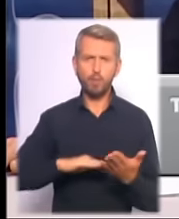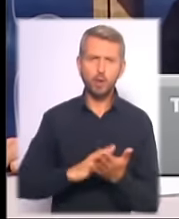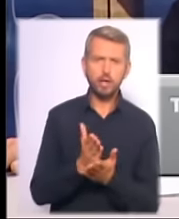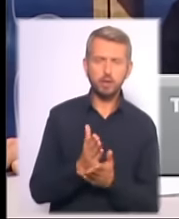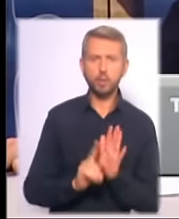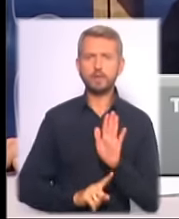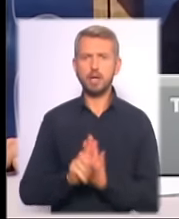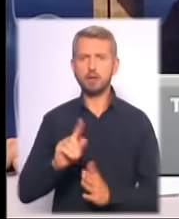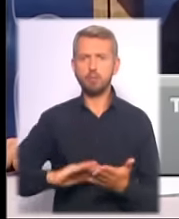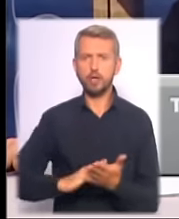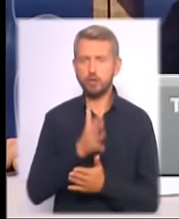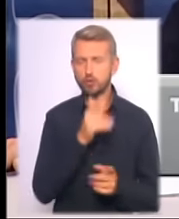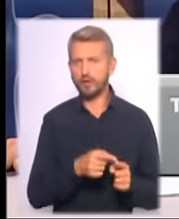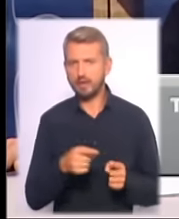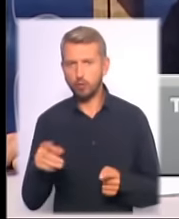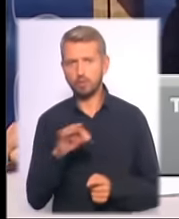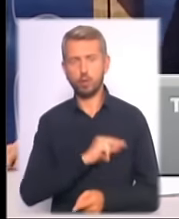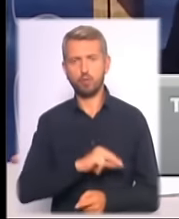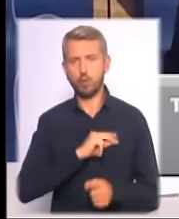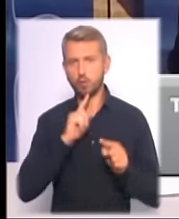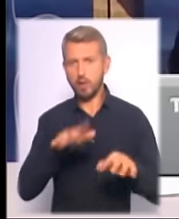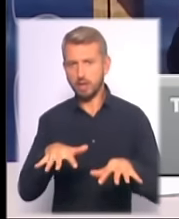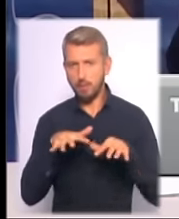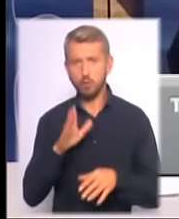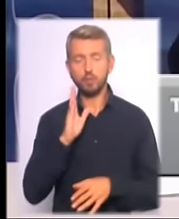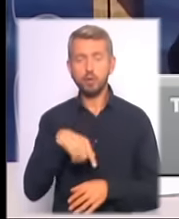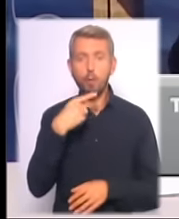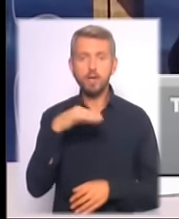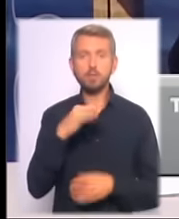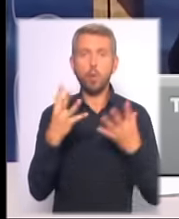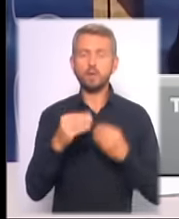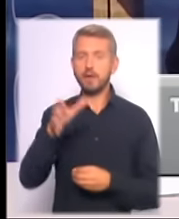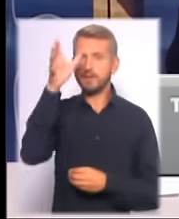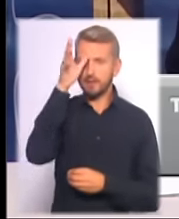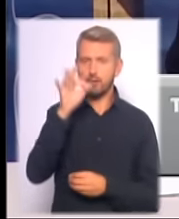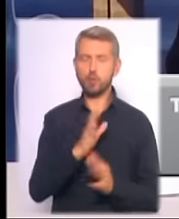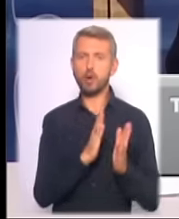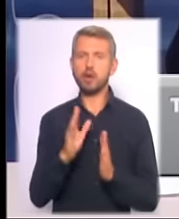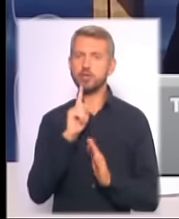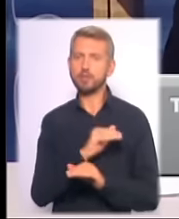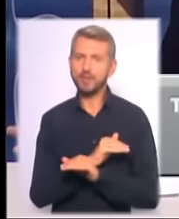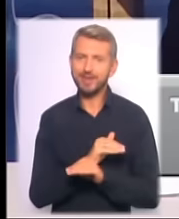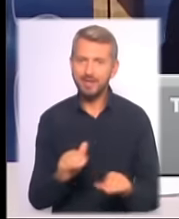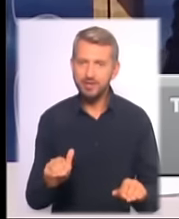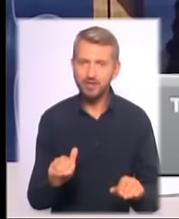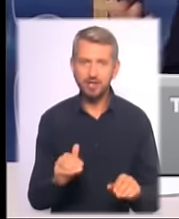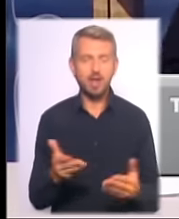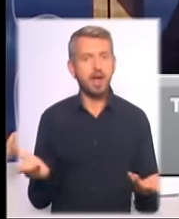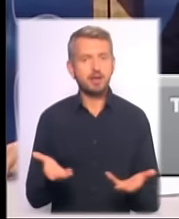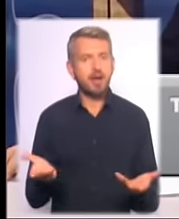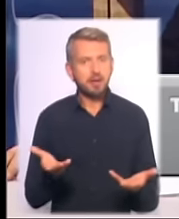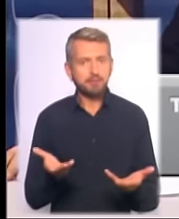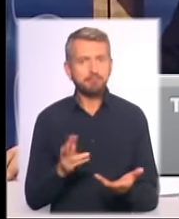старт політичного сезону, про роботу парламенту. Будемо говорити про День знань, про режим тиші, який, ну, як